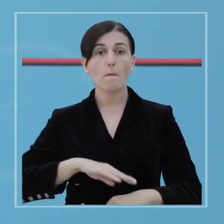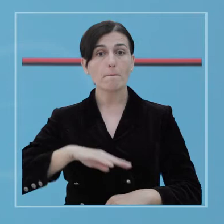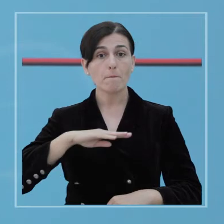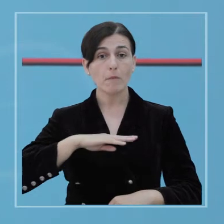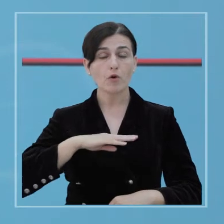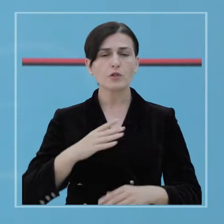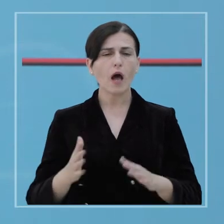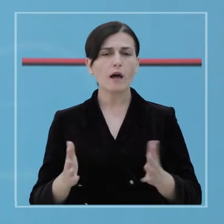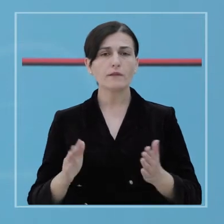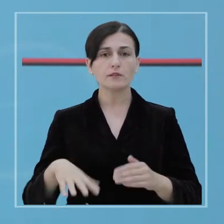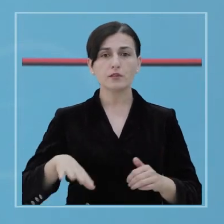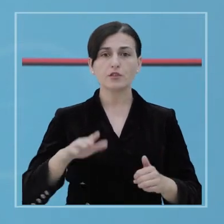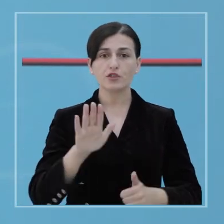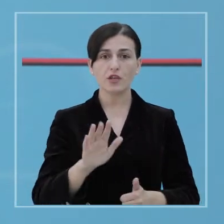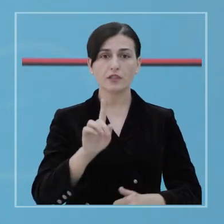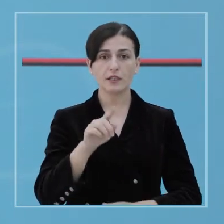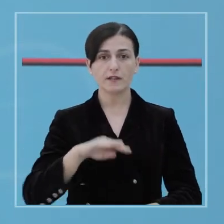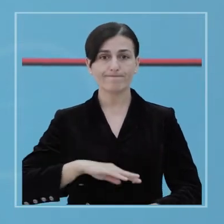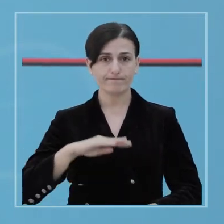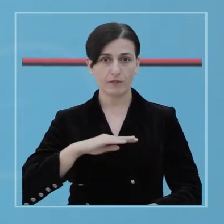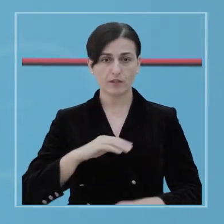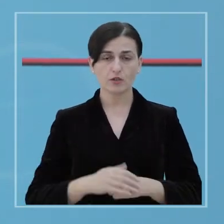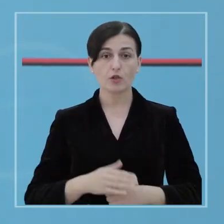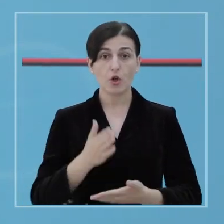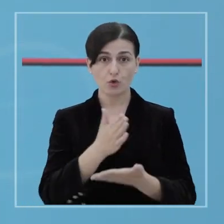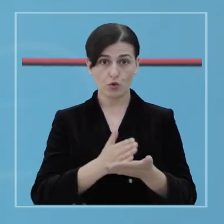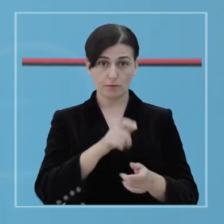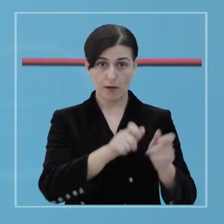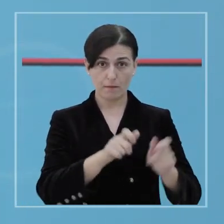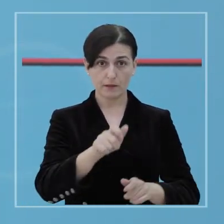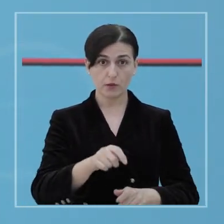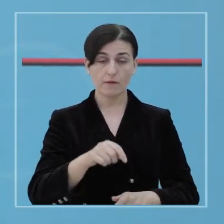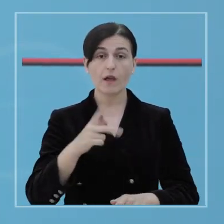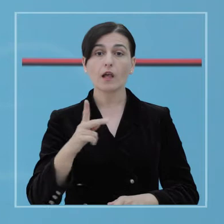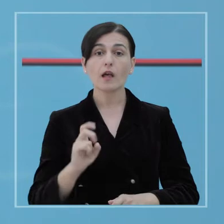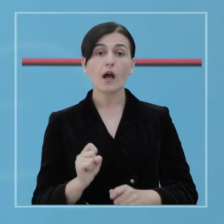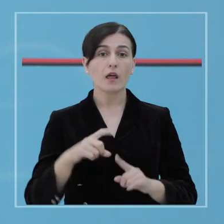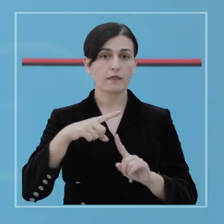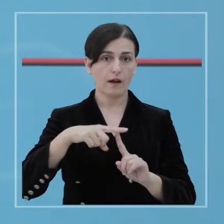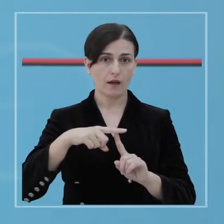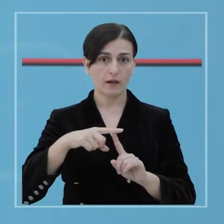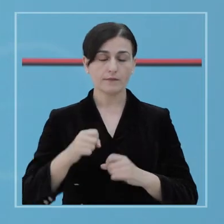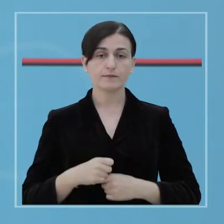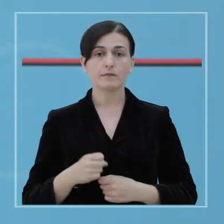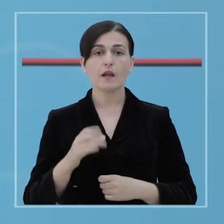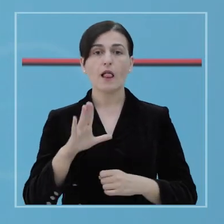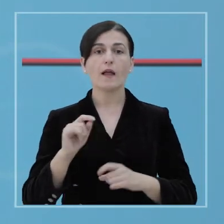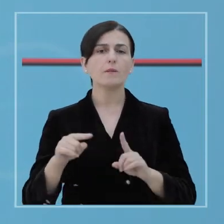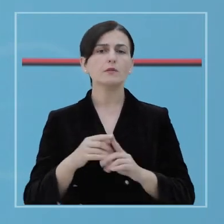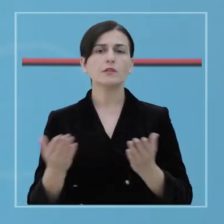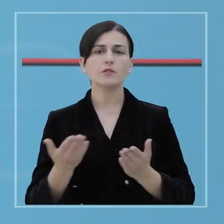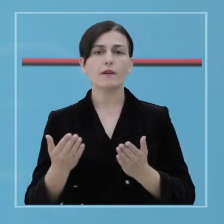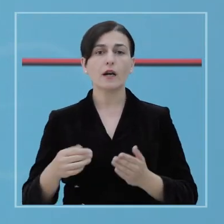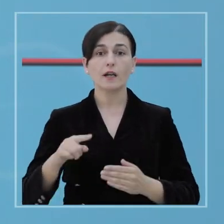Mosha mesatare të shtruarve është redhë 61 vjecë dhe gjysme atyre janë këtërana. Lejmi mirër se 24